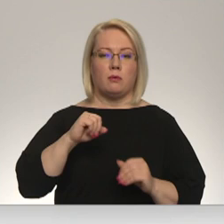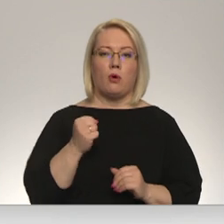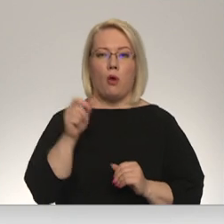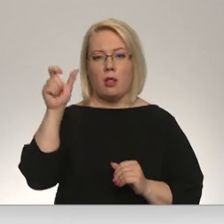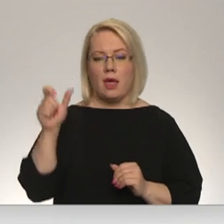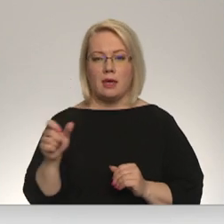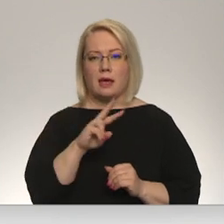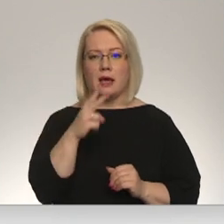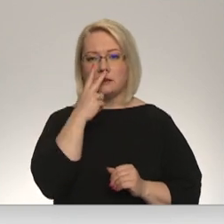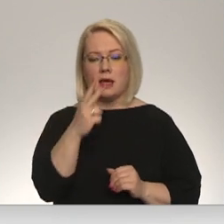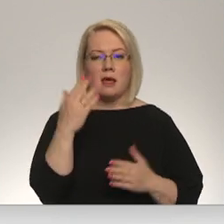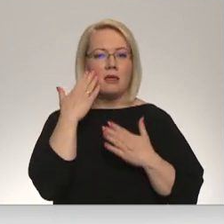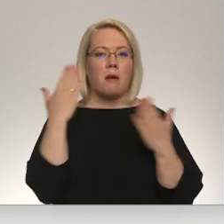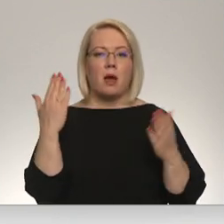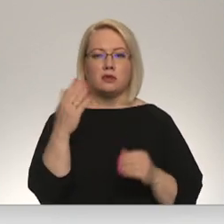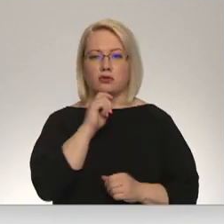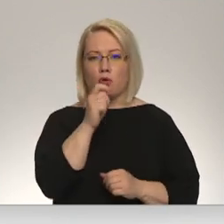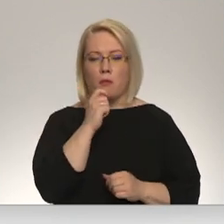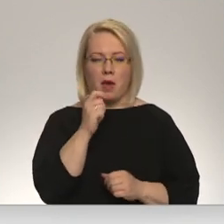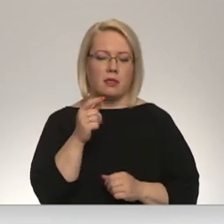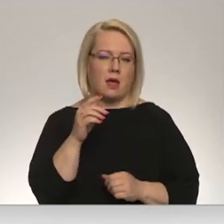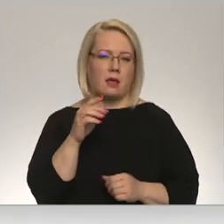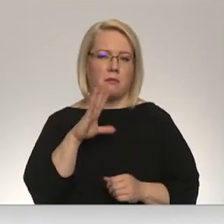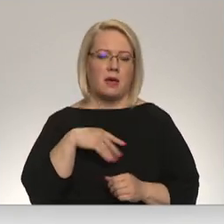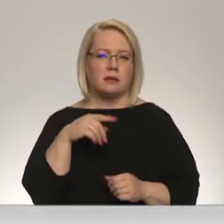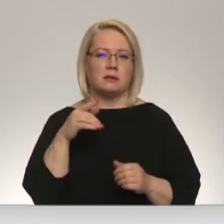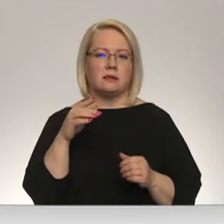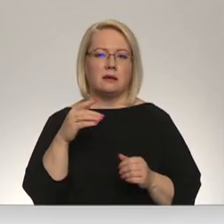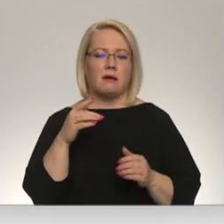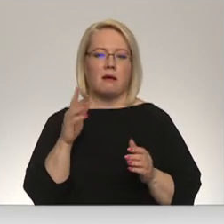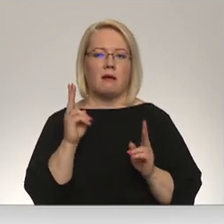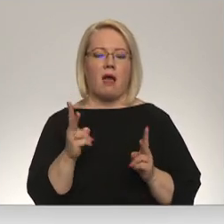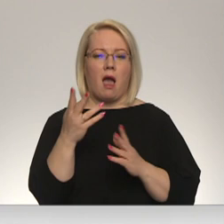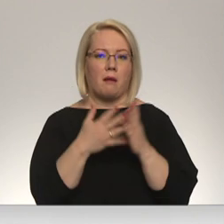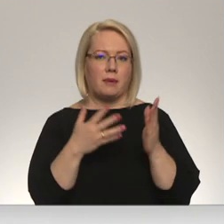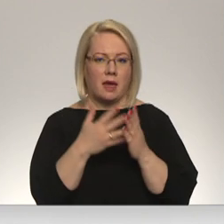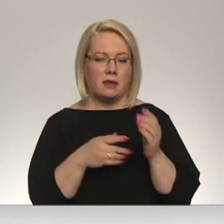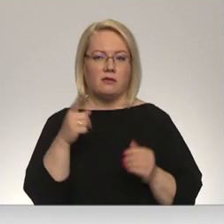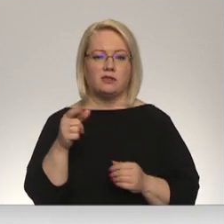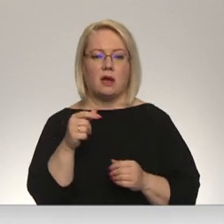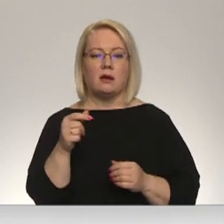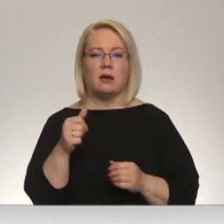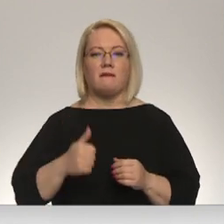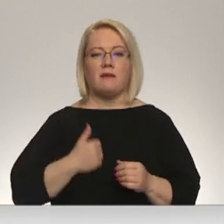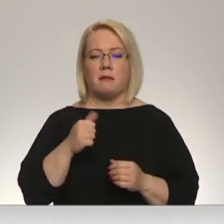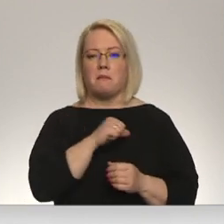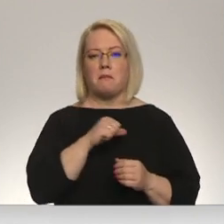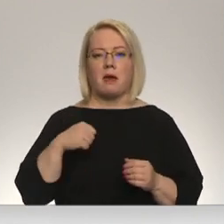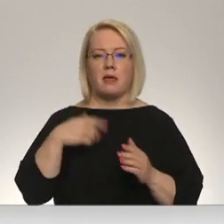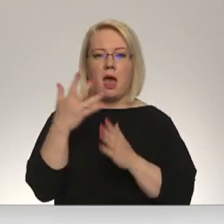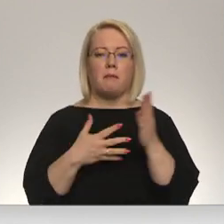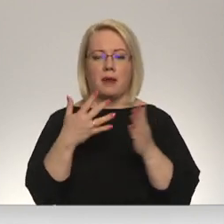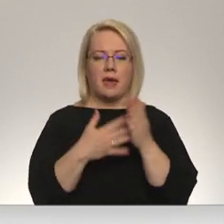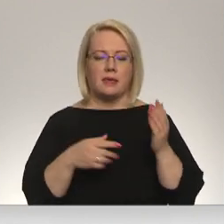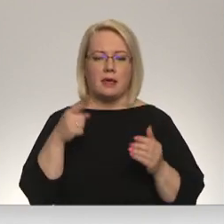vēl nemācēšu dokumentēt, pēc kādas pieejas tas ir aprieķināts. Komersants pats aprieķina tarifu, to publicē un